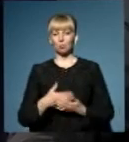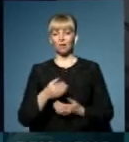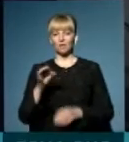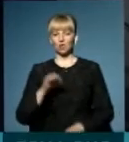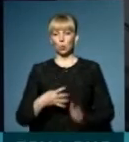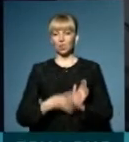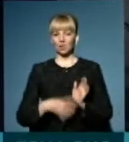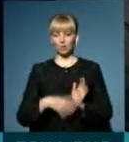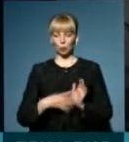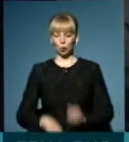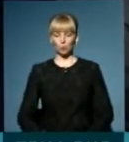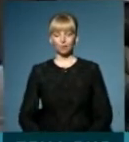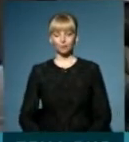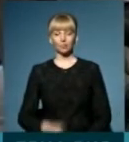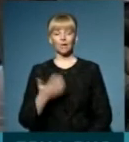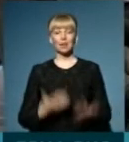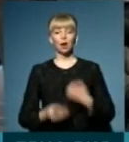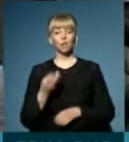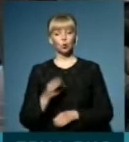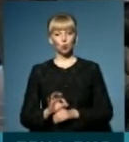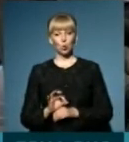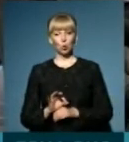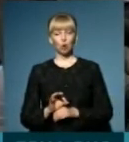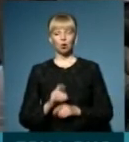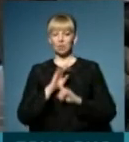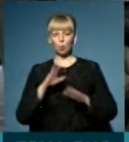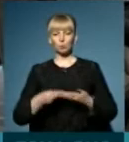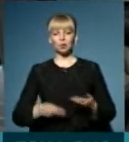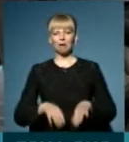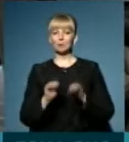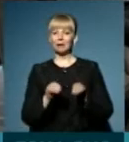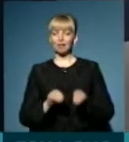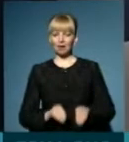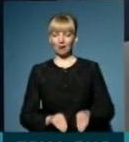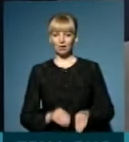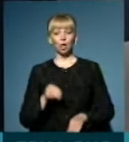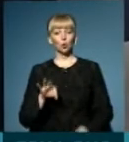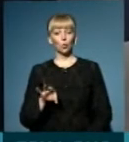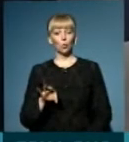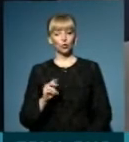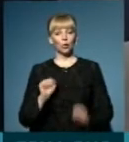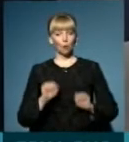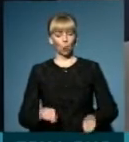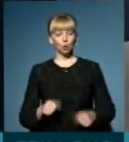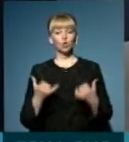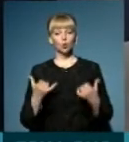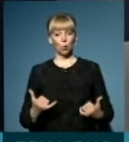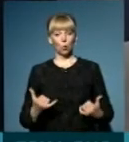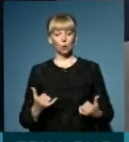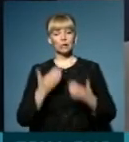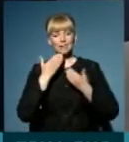на відсотків 90. Якщо не буде підписана декларація, то чи може сьогодні